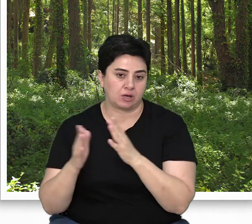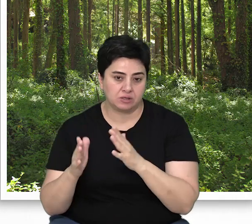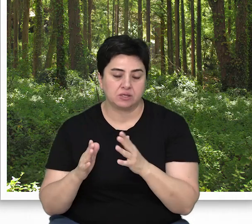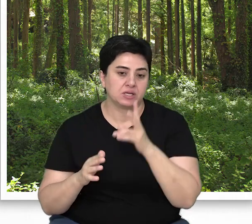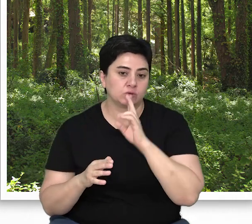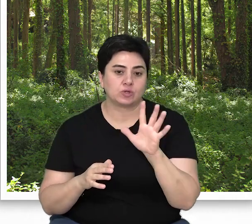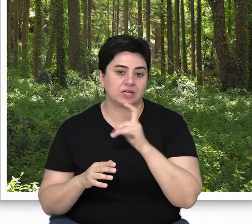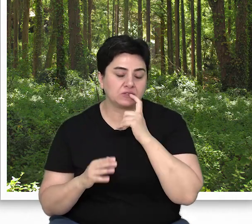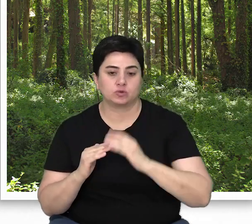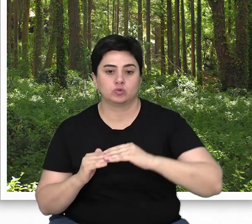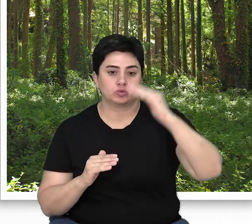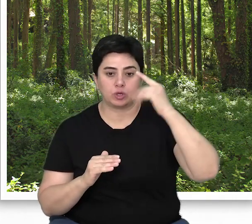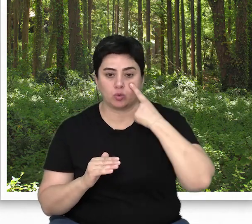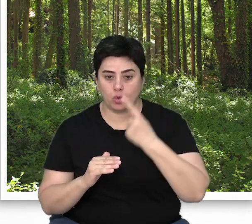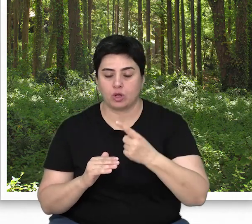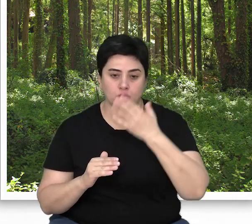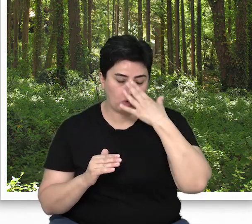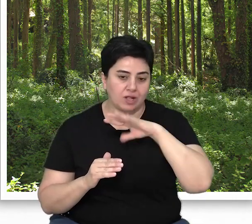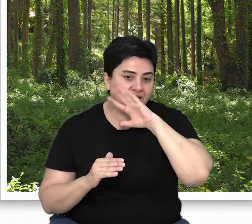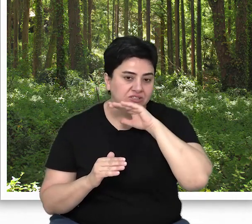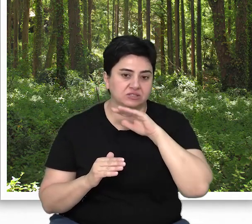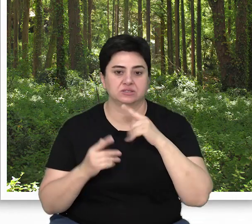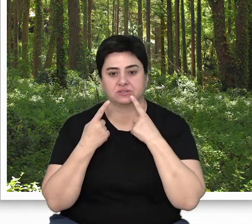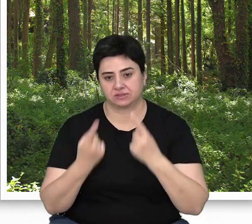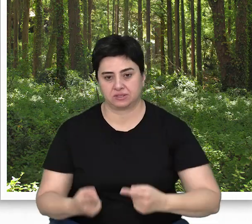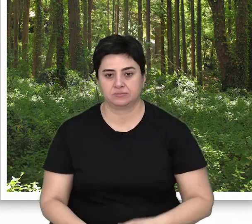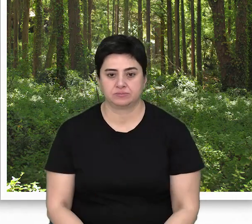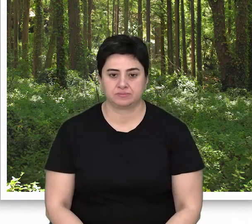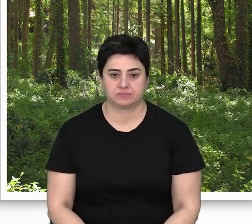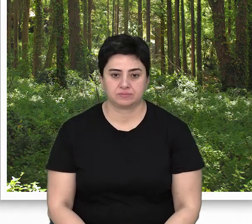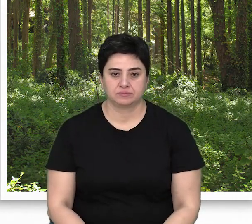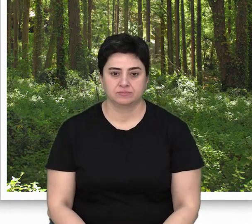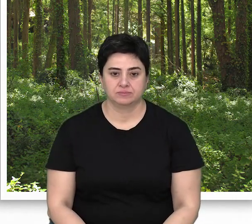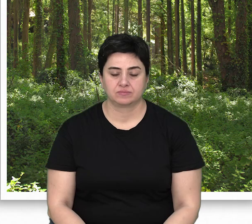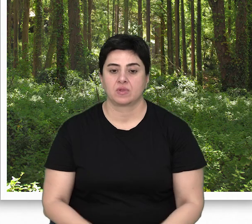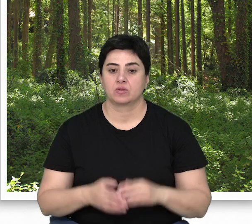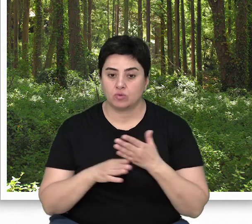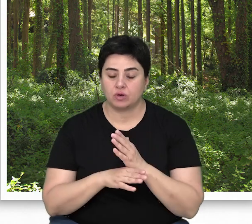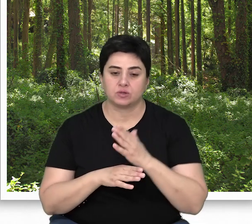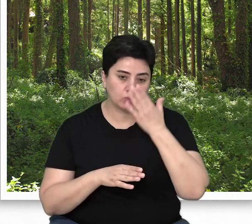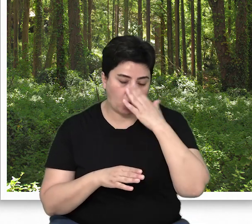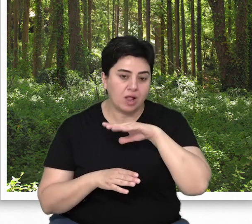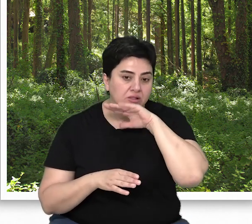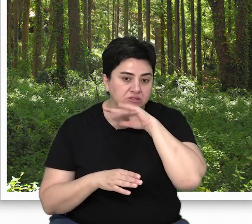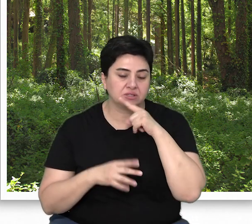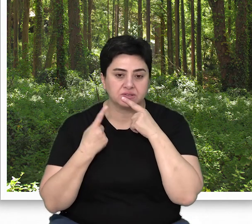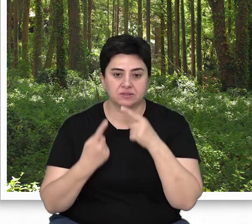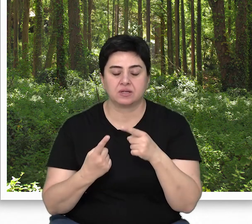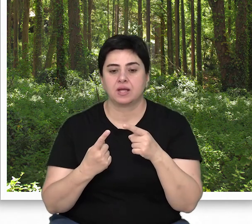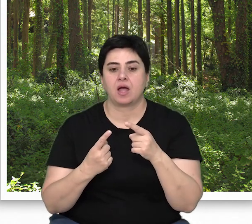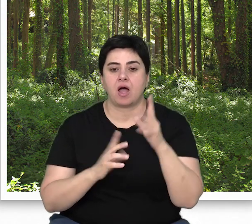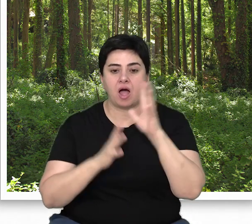dönem, 250 yaş ve üzeri ise doğal yaşlı olarak değerlendirilmektedir. Aslında doğal yaşlılık